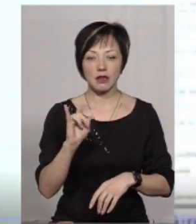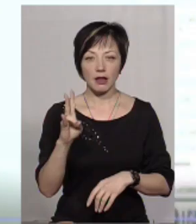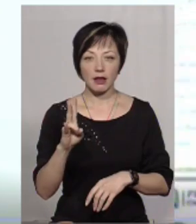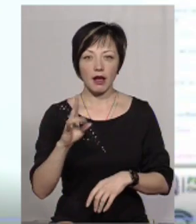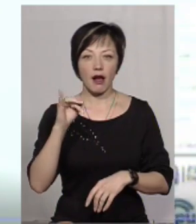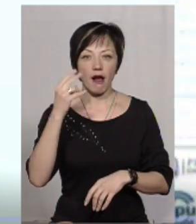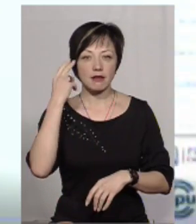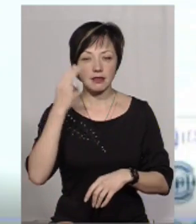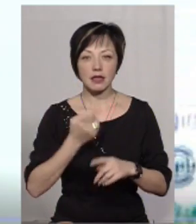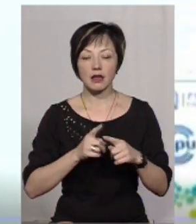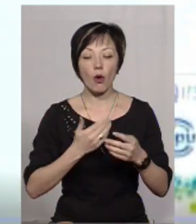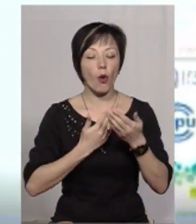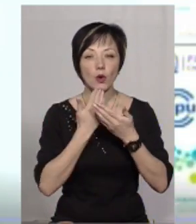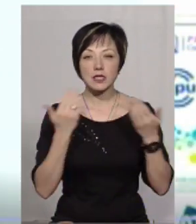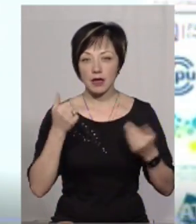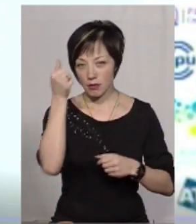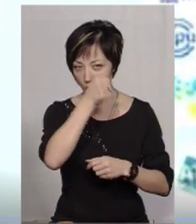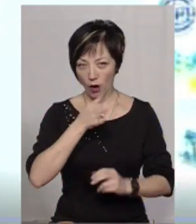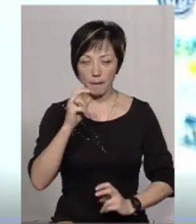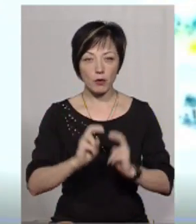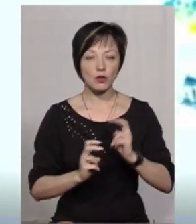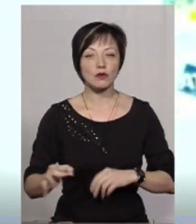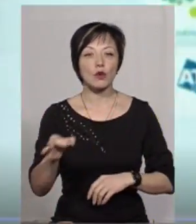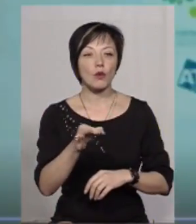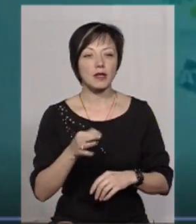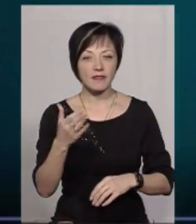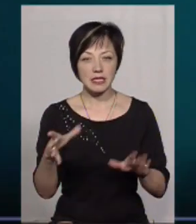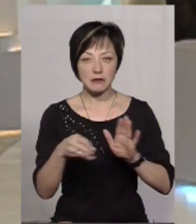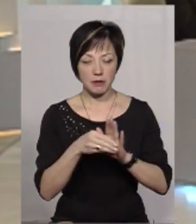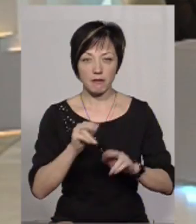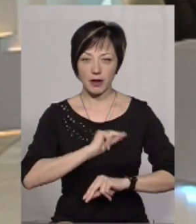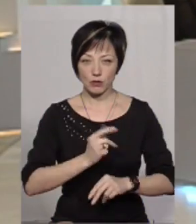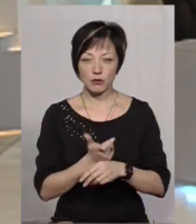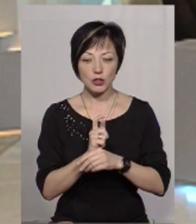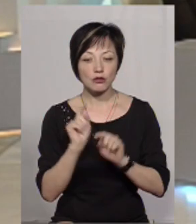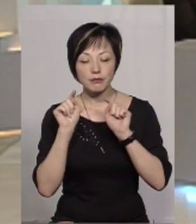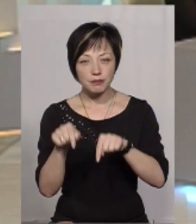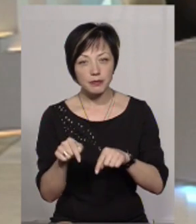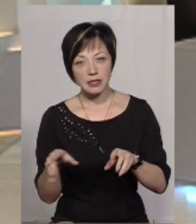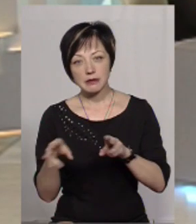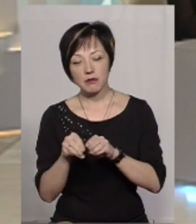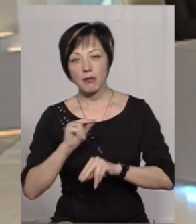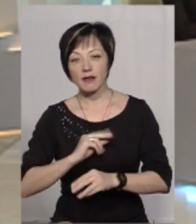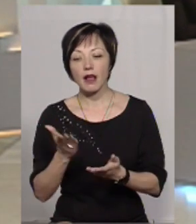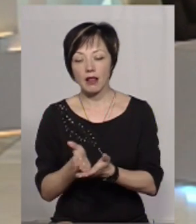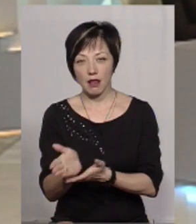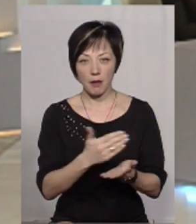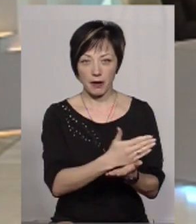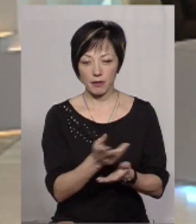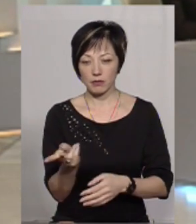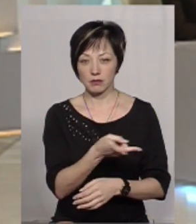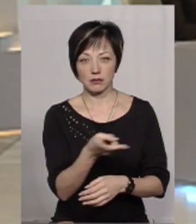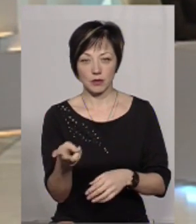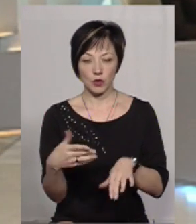Останніми роками промисловість Хмельниччини, принаймні та її частина, за якою ви співпрацюєте, більше тежіє до співпраці у якому із тих напрямків?